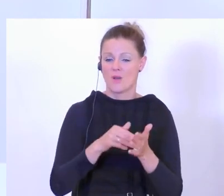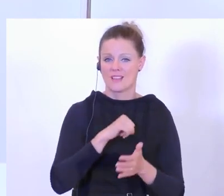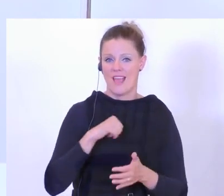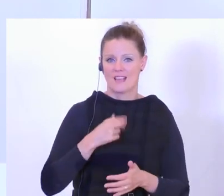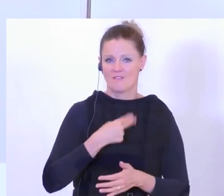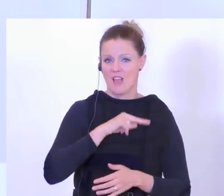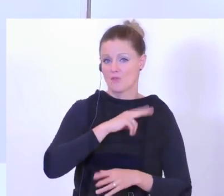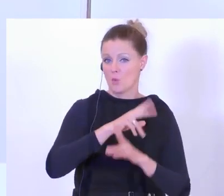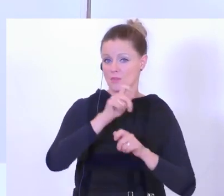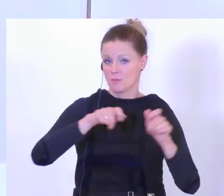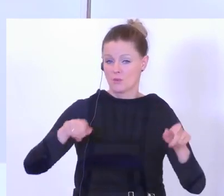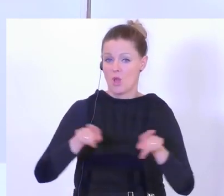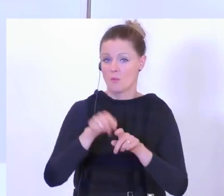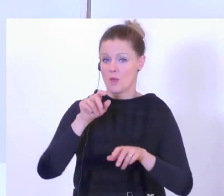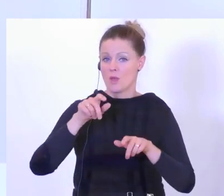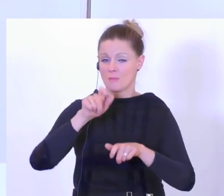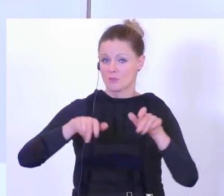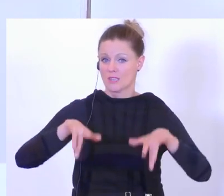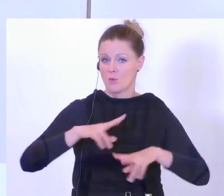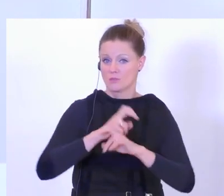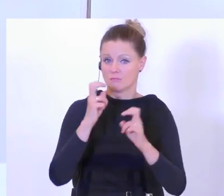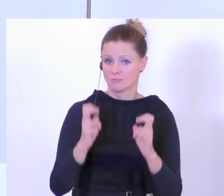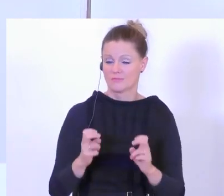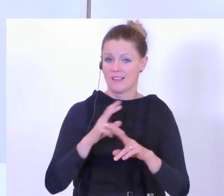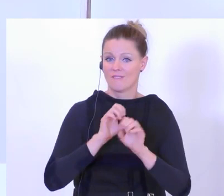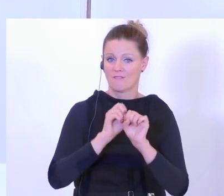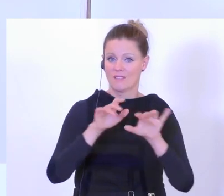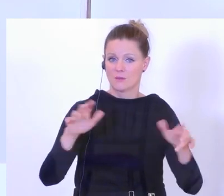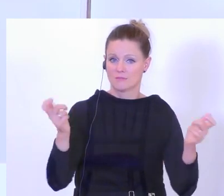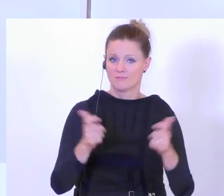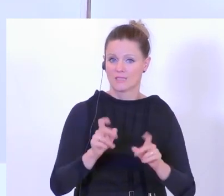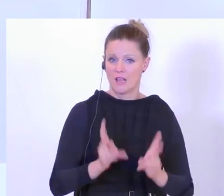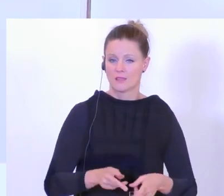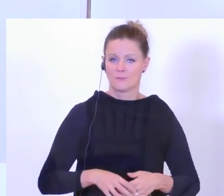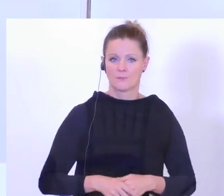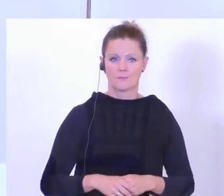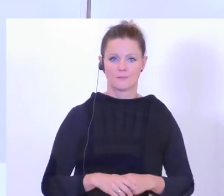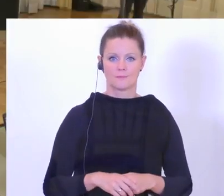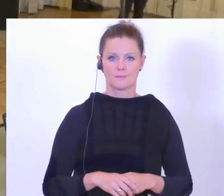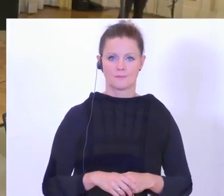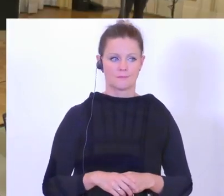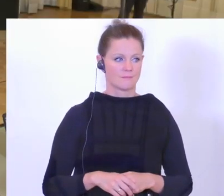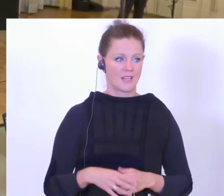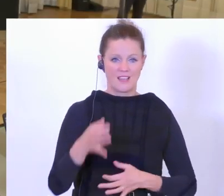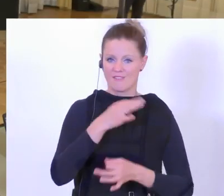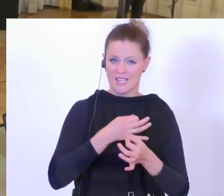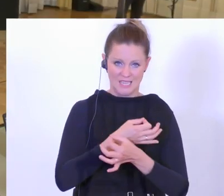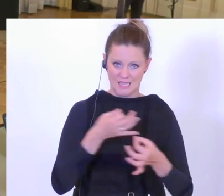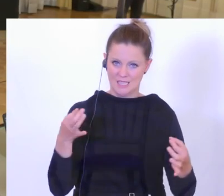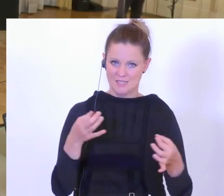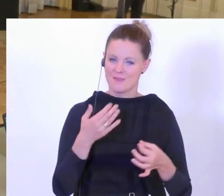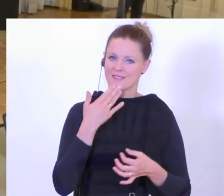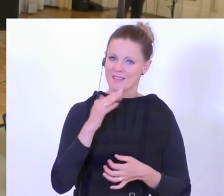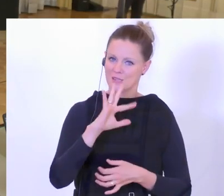Österreicherinnen und Österreicher, der Menschen, die in Österreich leben, brauchen, damit wir das Virus eindämmen können. Ich sehe keine weiteren Fragen. Dann